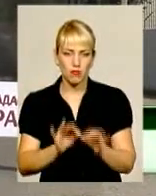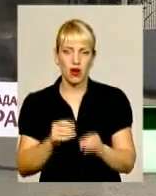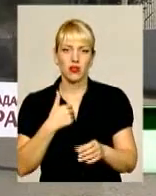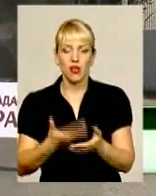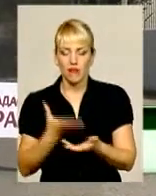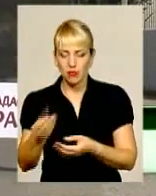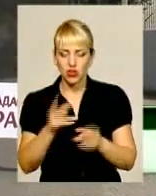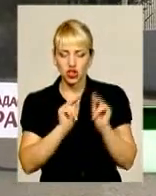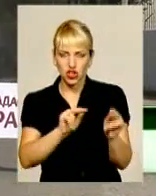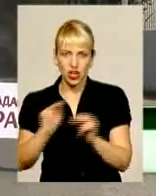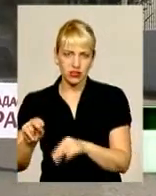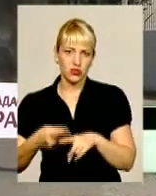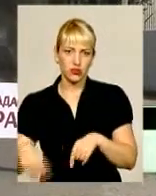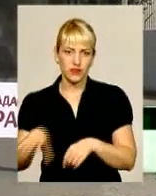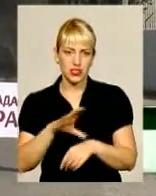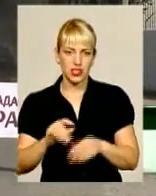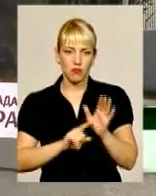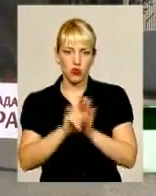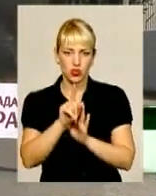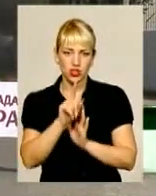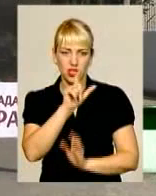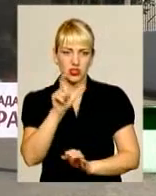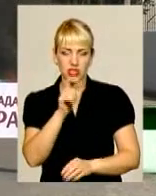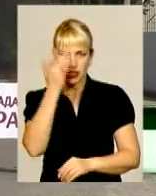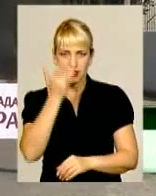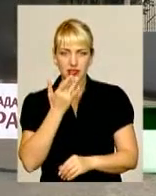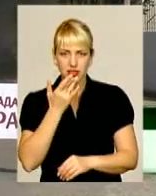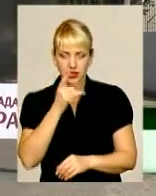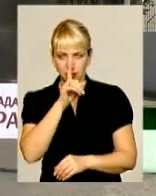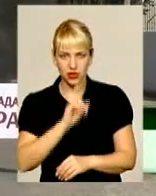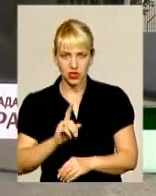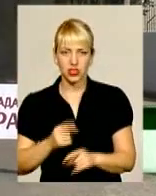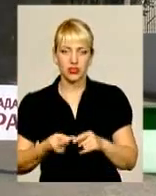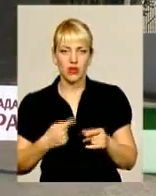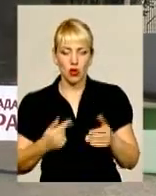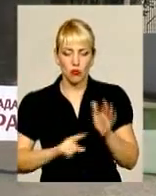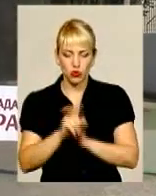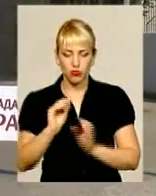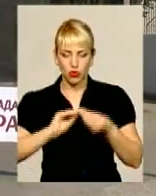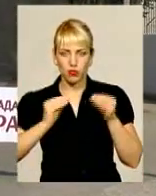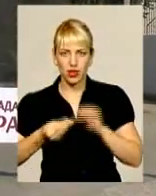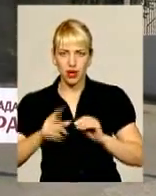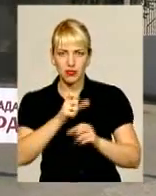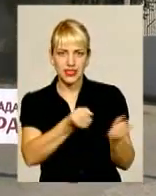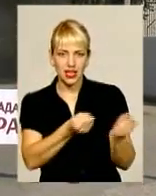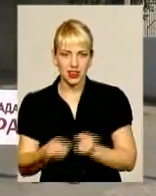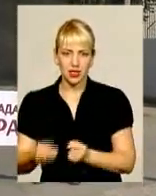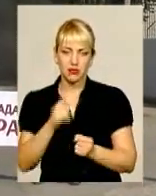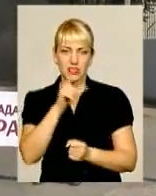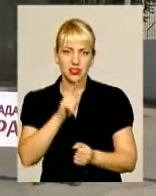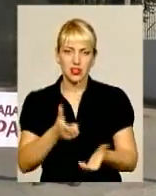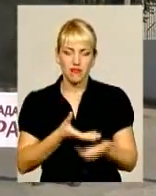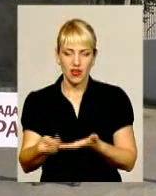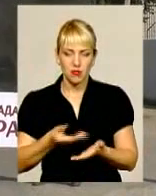Виплачувалися вчасно. Починаючи з літа місяця, починаються в нас проблеми з затримки, з виплатами.